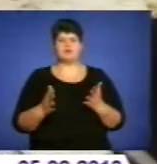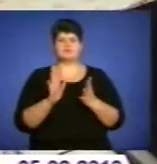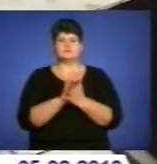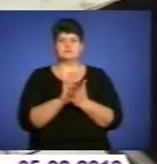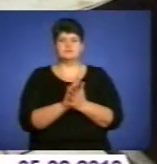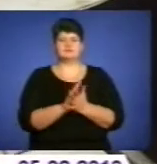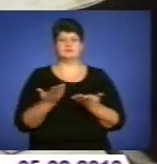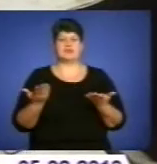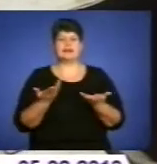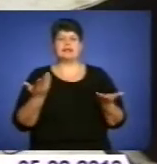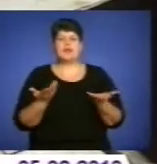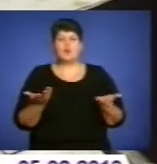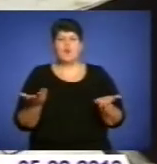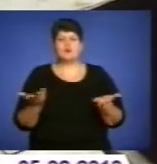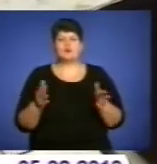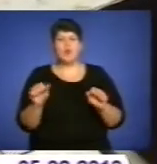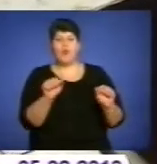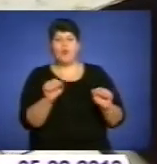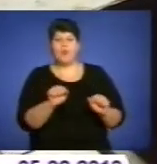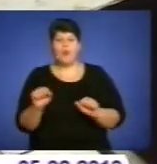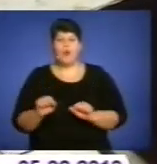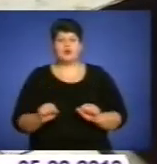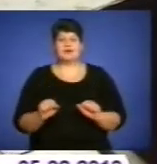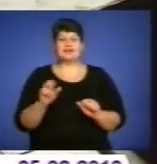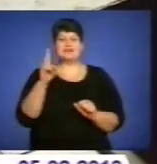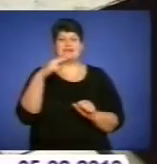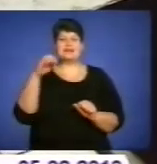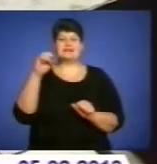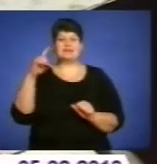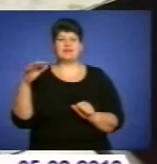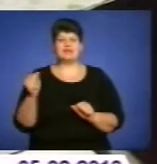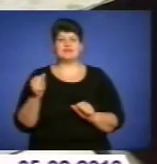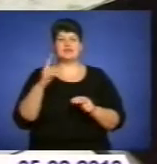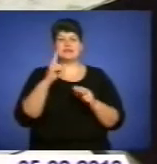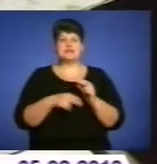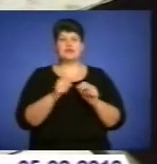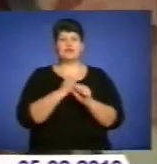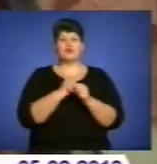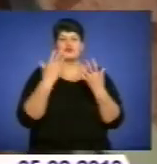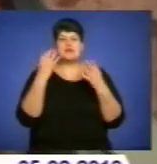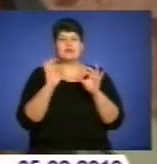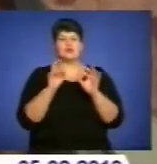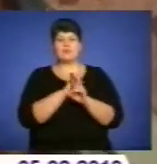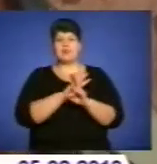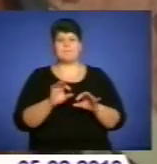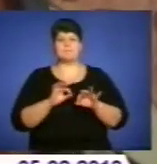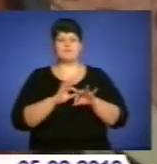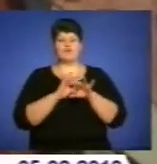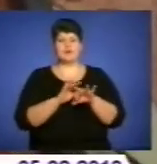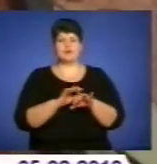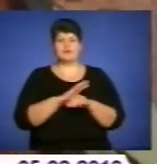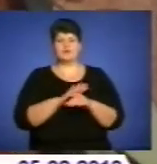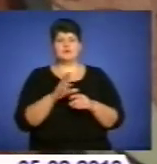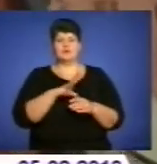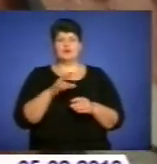такої уборки дезінфекції тут в кінці робочого дня ніхто не проводив. Аби не світитися на Тернопільщині,